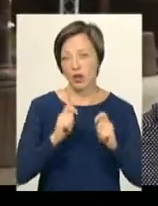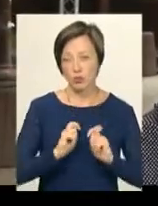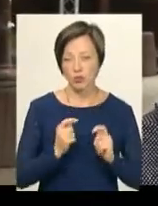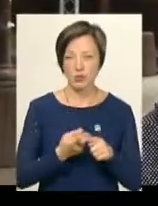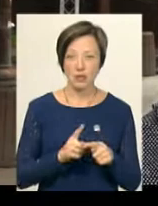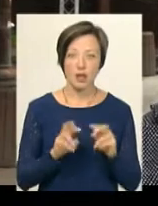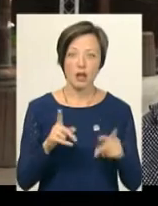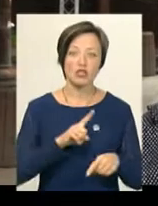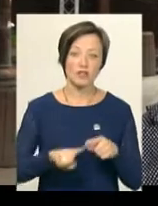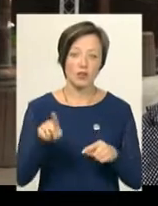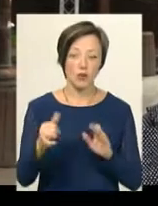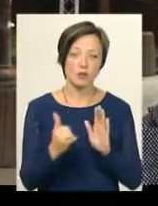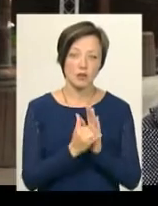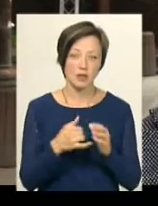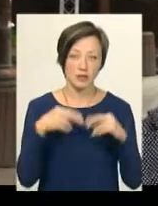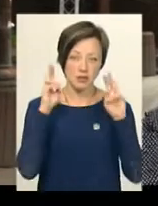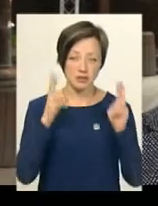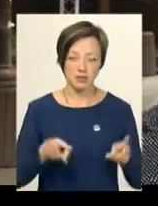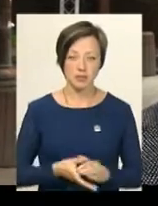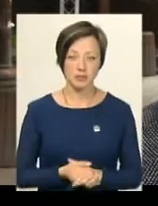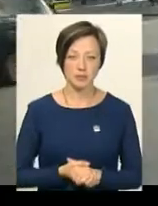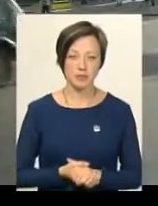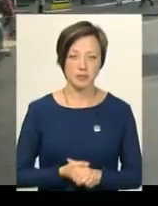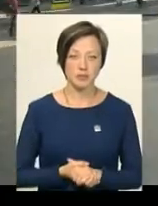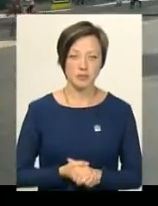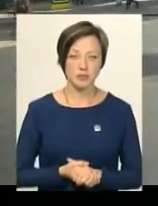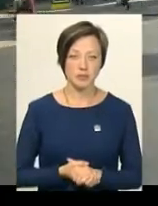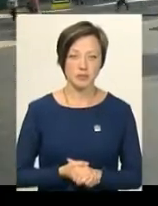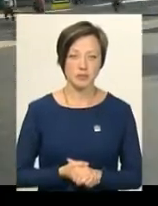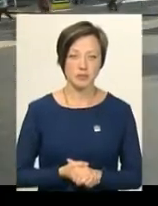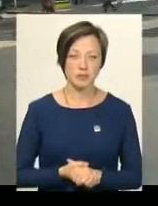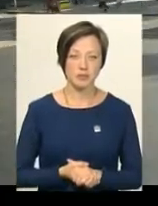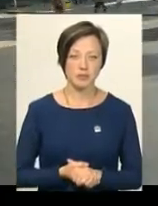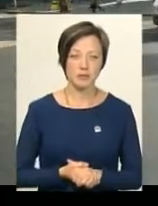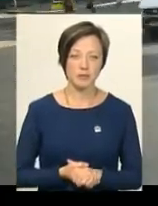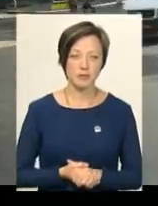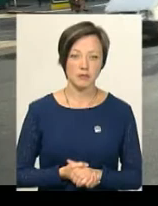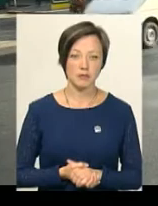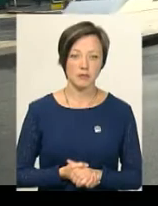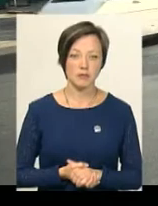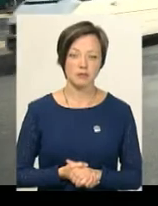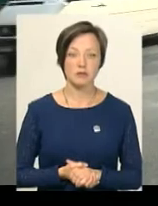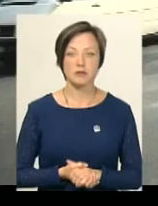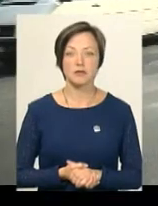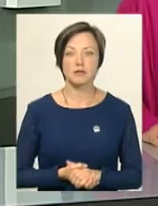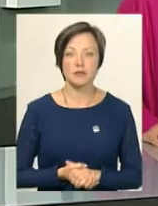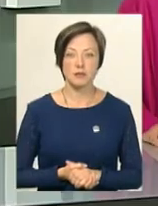як швидко вони їх будуть давати, я не можу вам дати інформацію. Світлана Поровук, Володимир Паламар, новини, Поділяцентр.